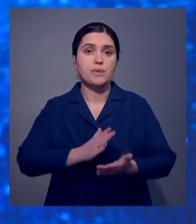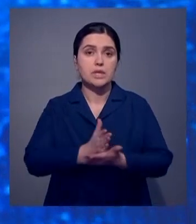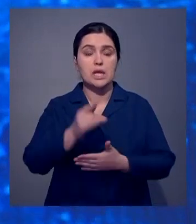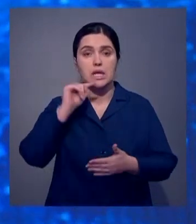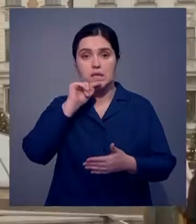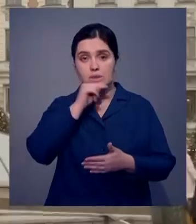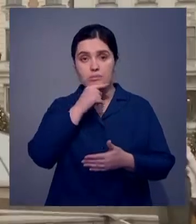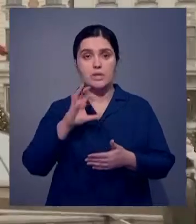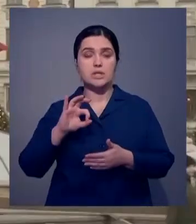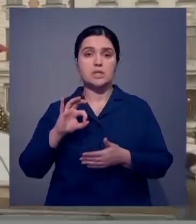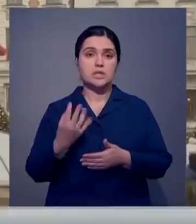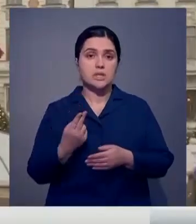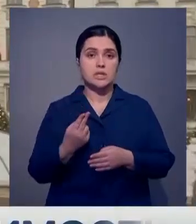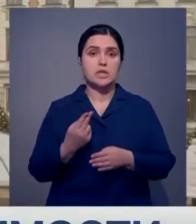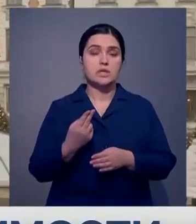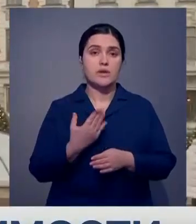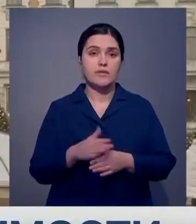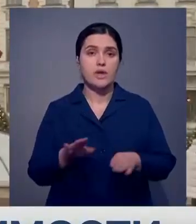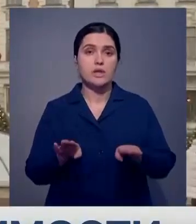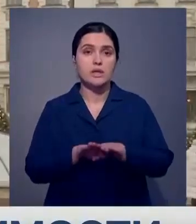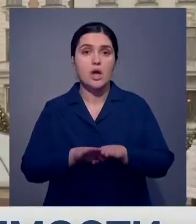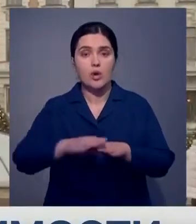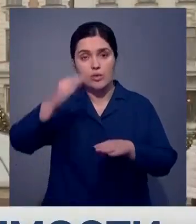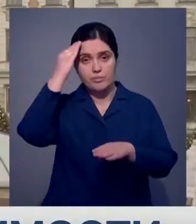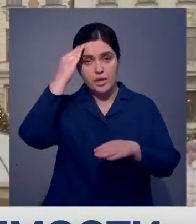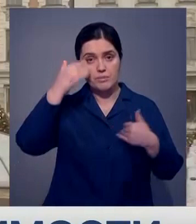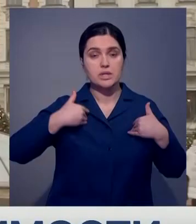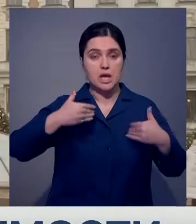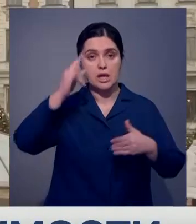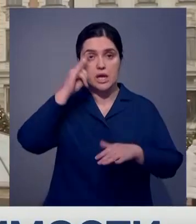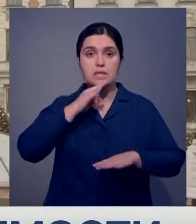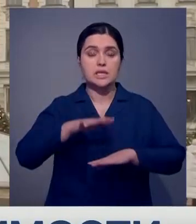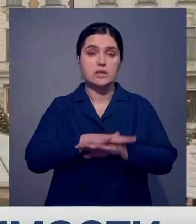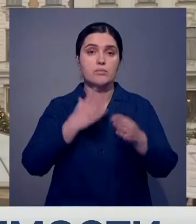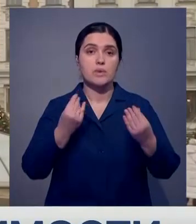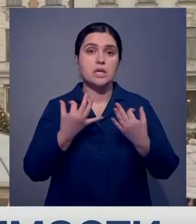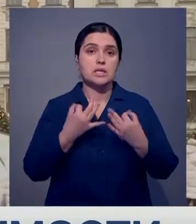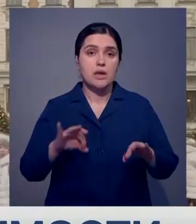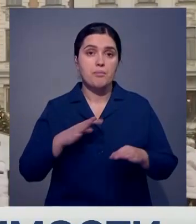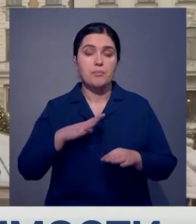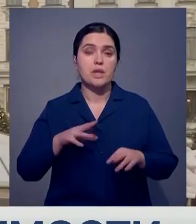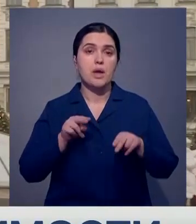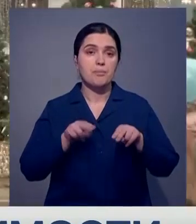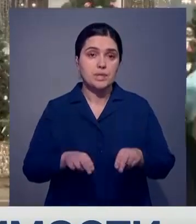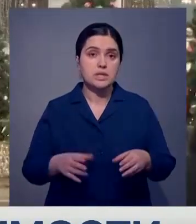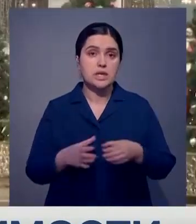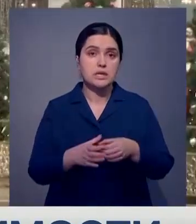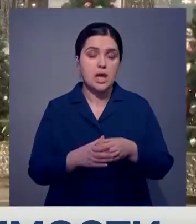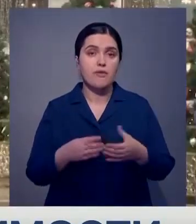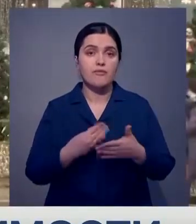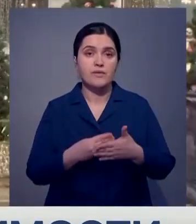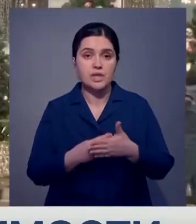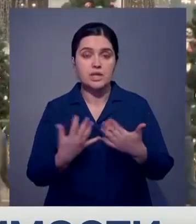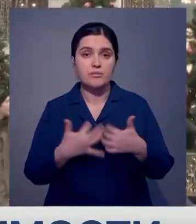внешней политики, экономики и, в частности, социальной сферы. Такое мнение поздравляя казахстанцев с Днем независимости, озвучил президент